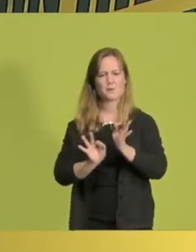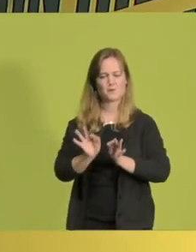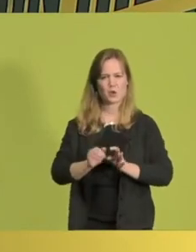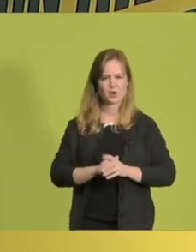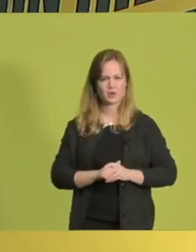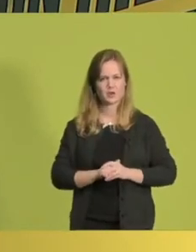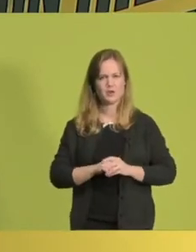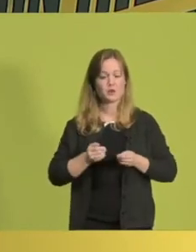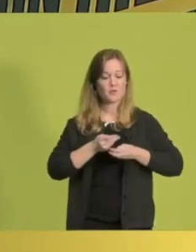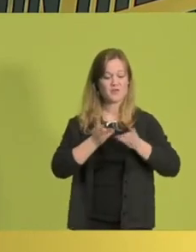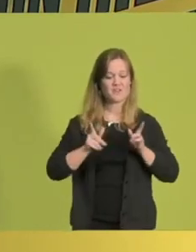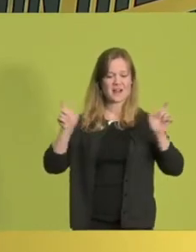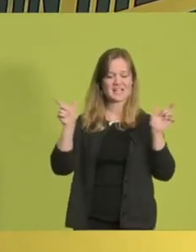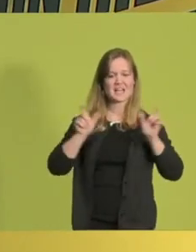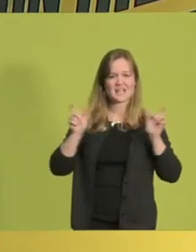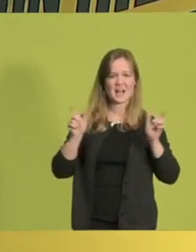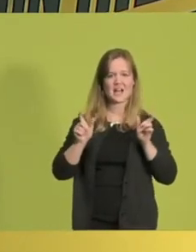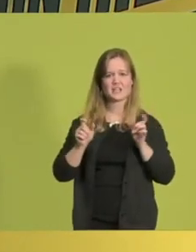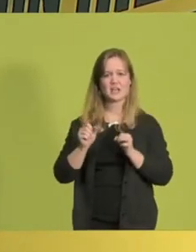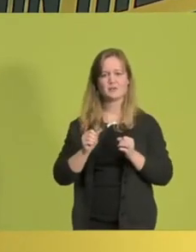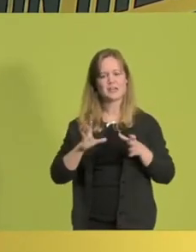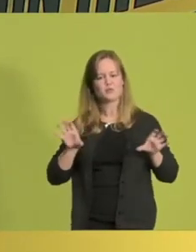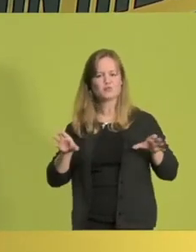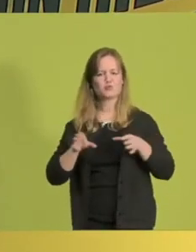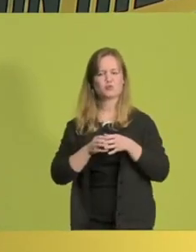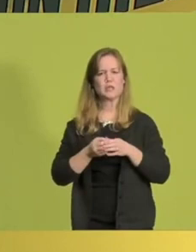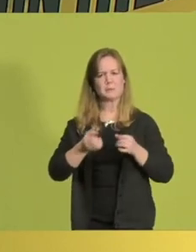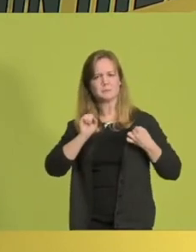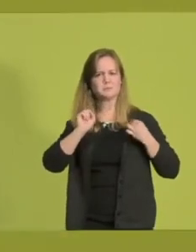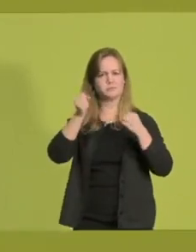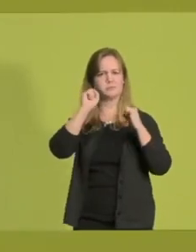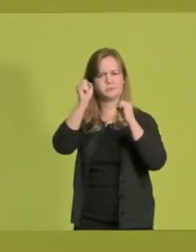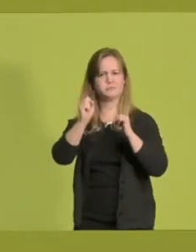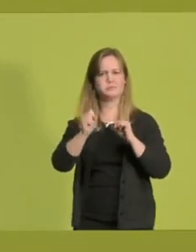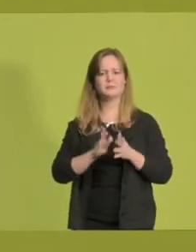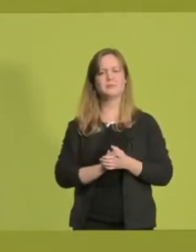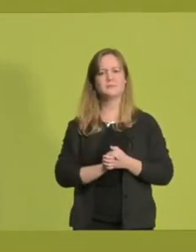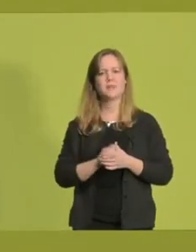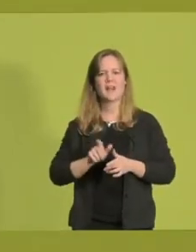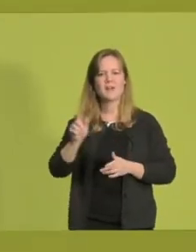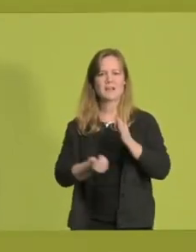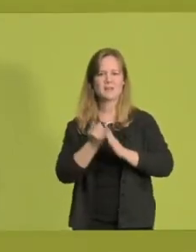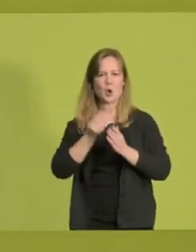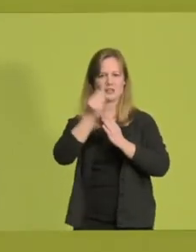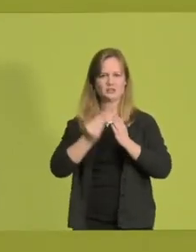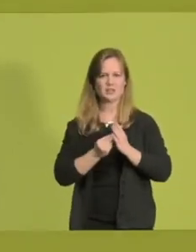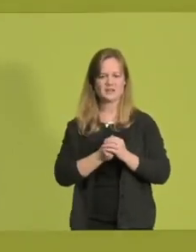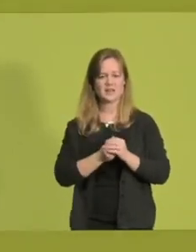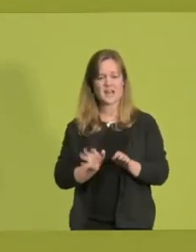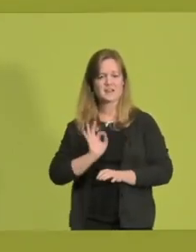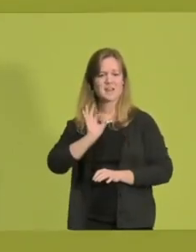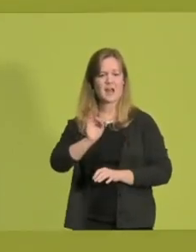die Vielfalt unserer Gesellschaft stehen, gemeinsam das NRW von morgen gestalten. Dafür stehe